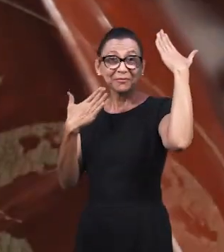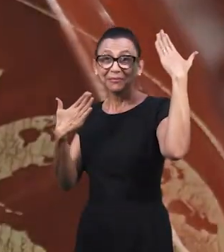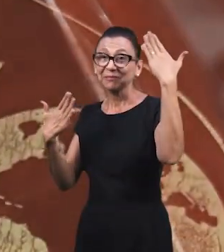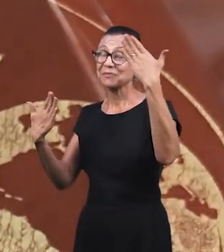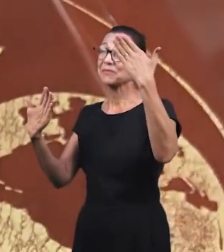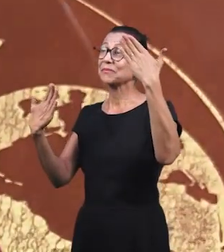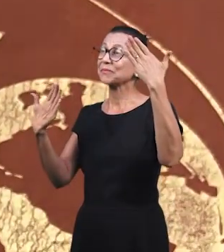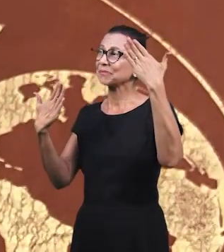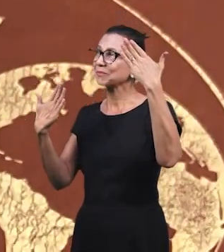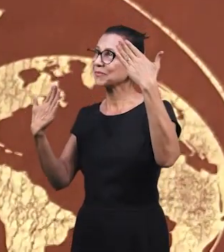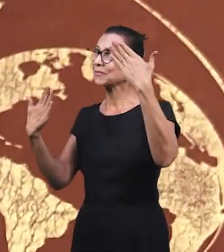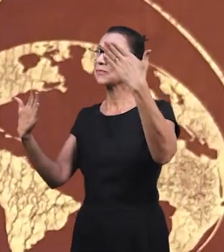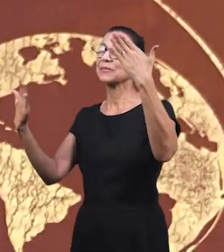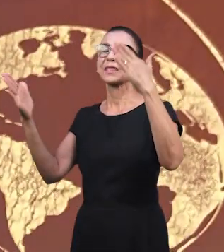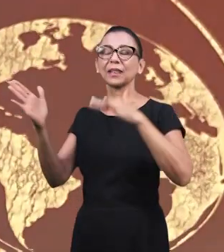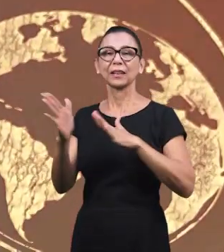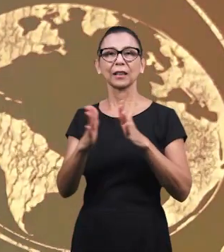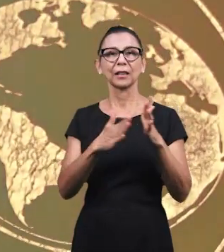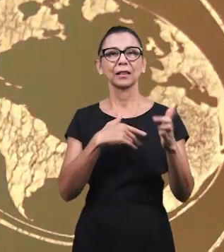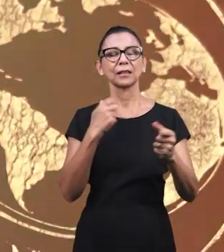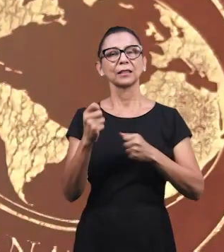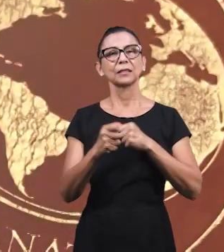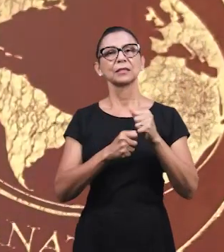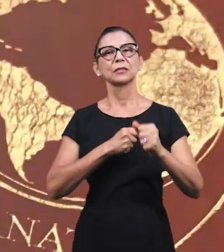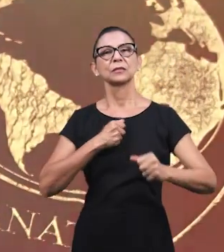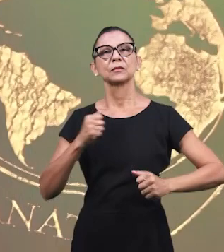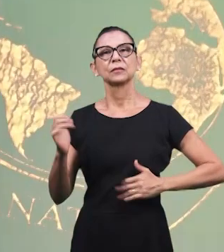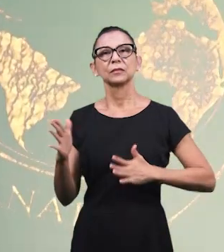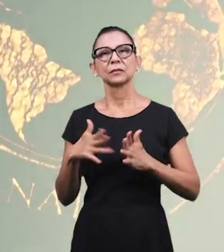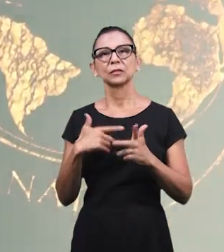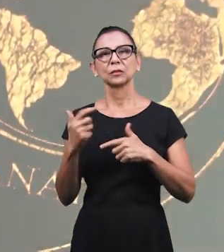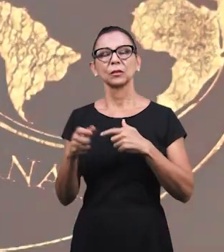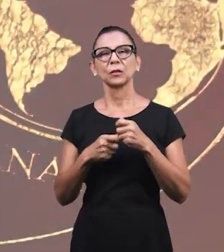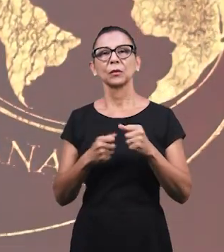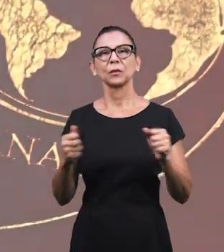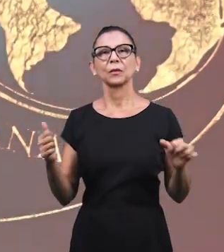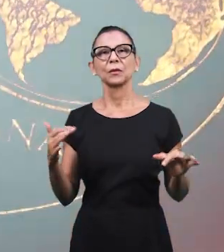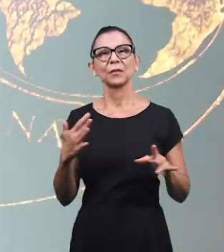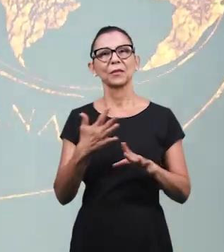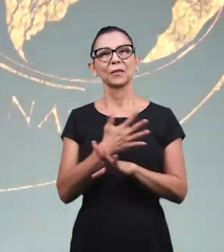Все мою Все мою Благодарность